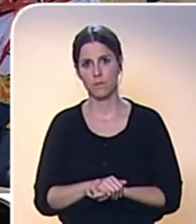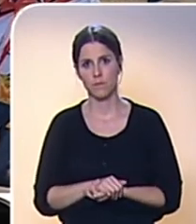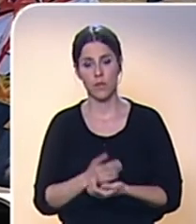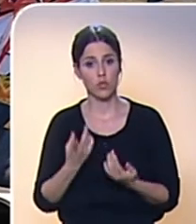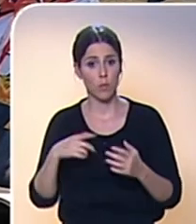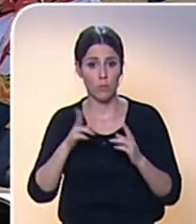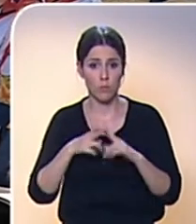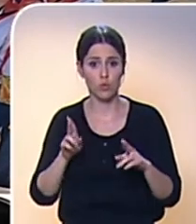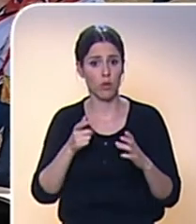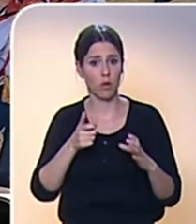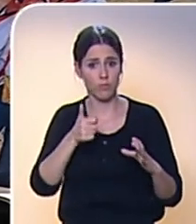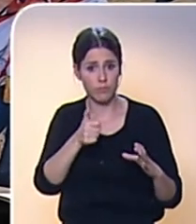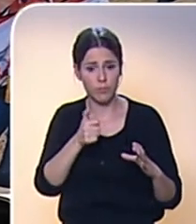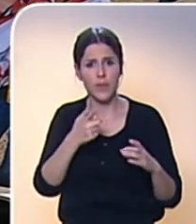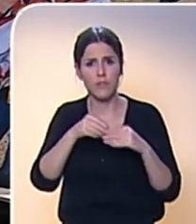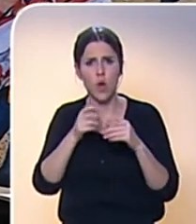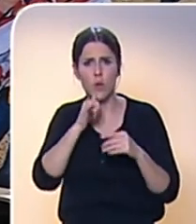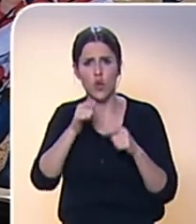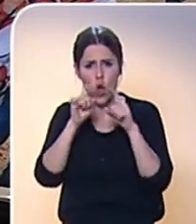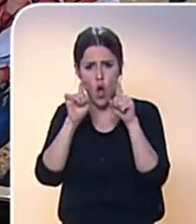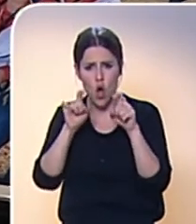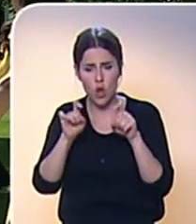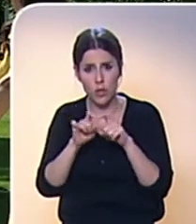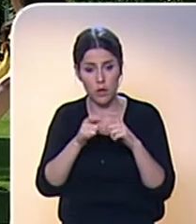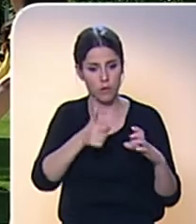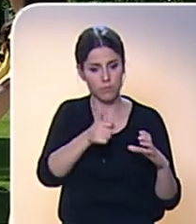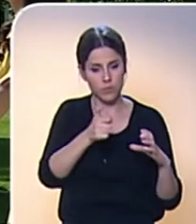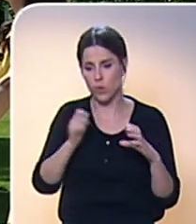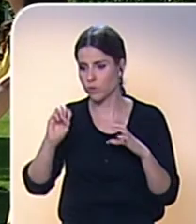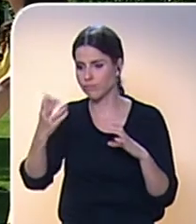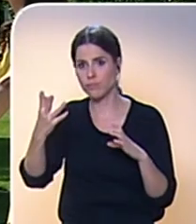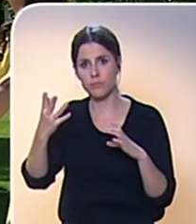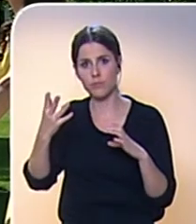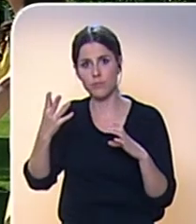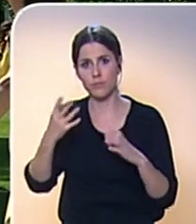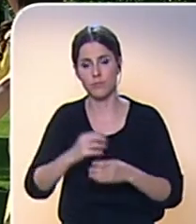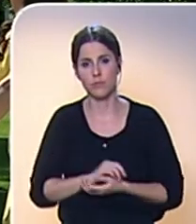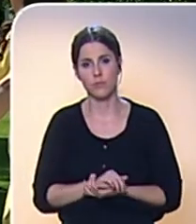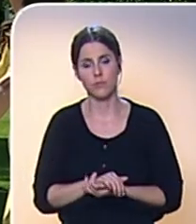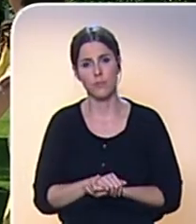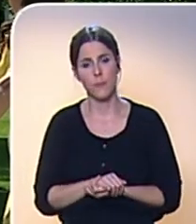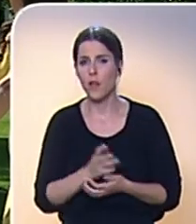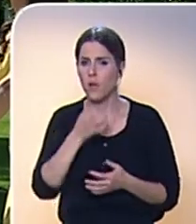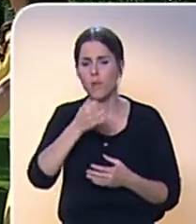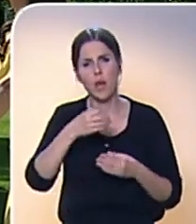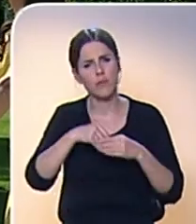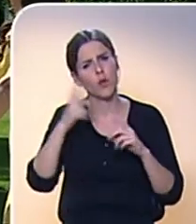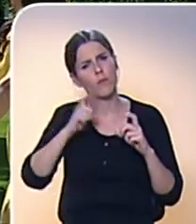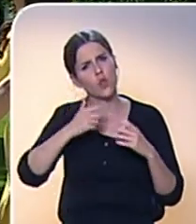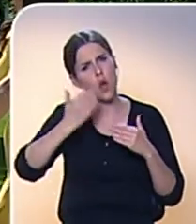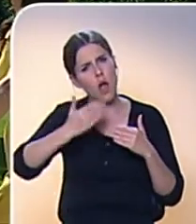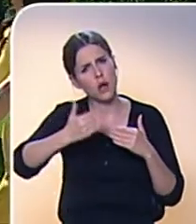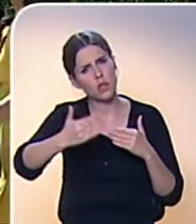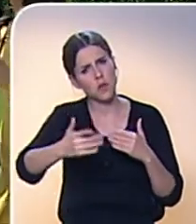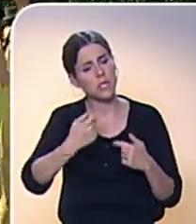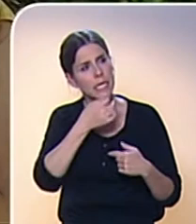mobilním telefonem nebo tabletem a vyvoláte si to video z archivu. Když už se bavíme o archivaci fotek, tak když se opravdu